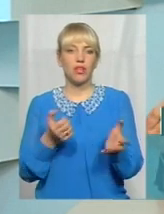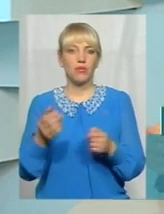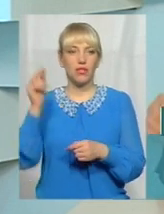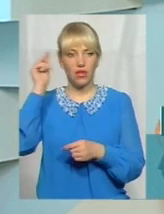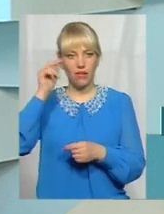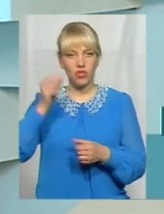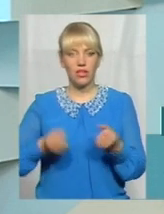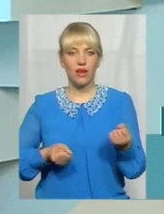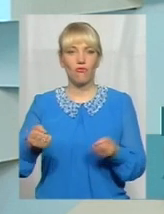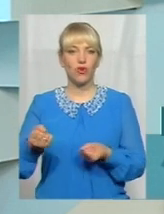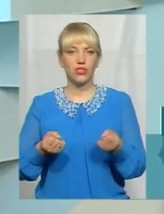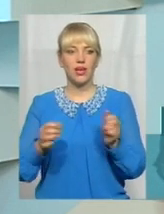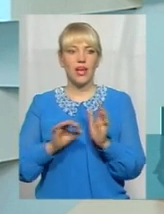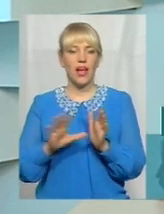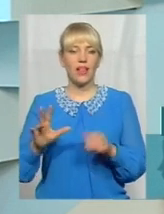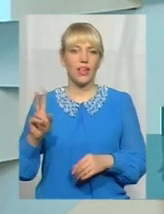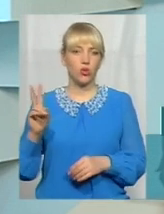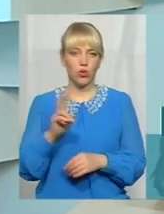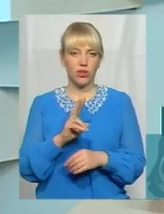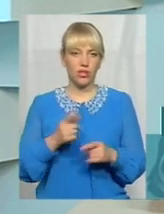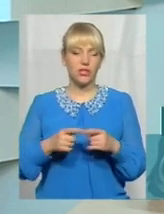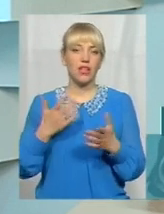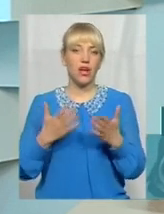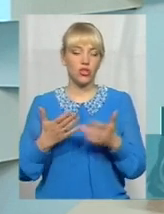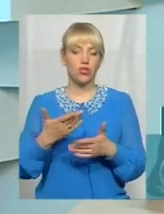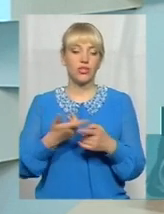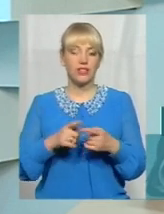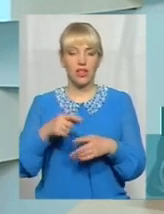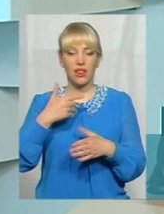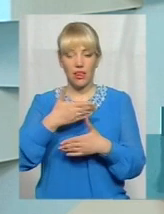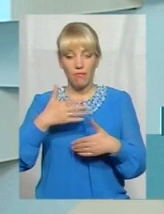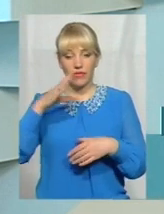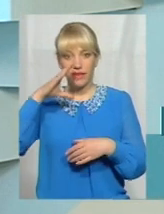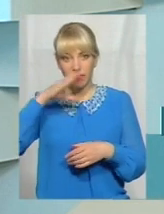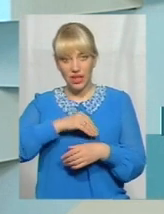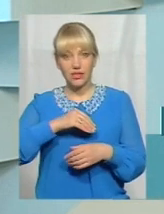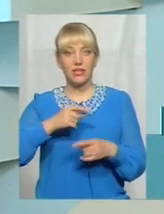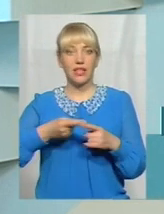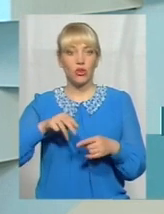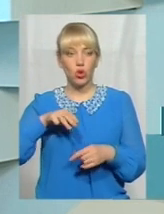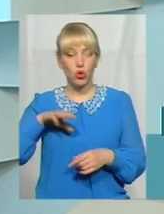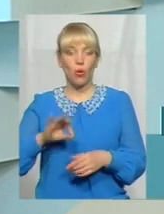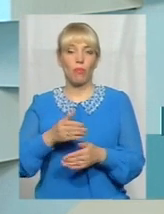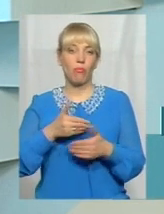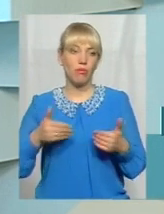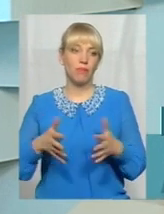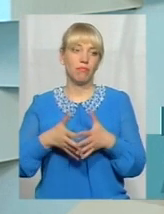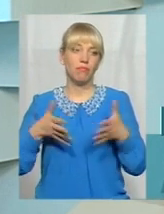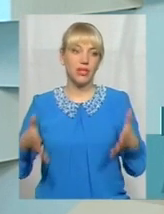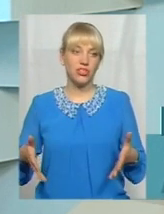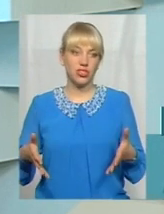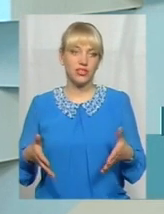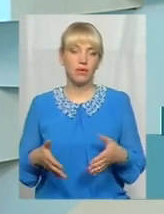водіїв в електротрансі. І дай Бог, якщо нам це вдасться, то більшість